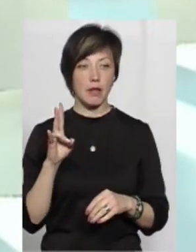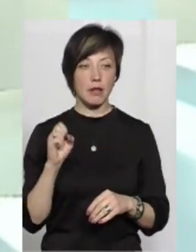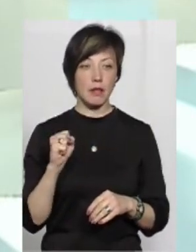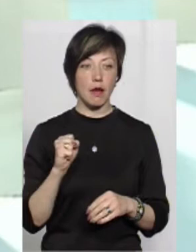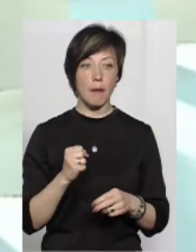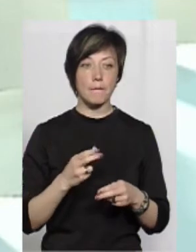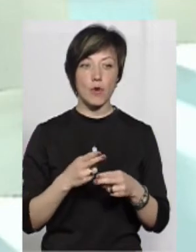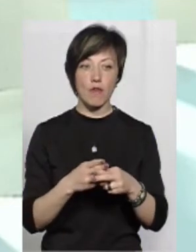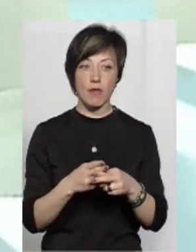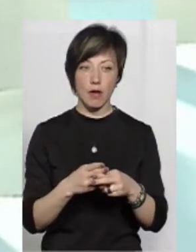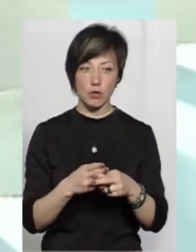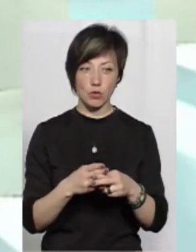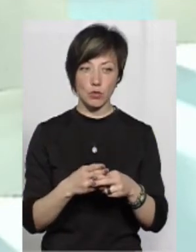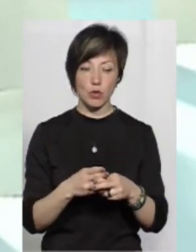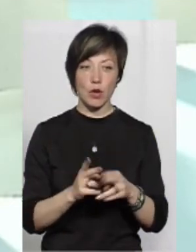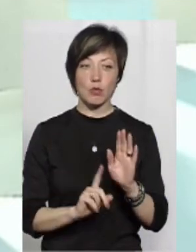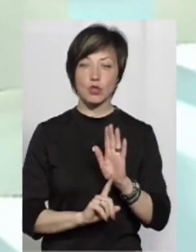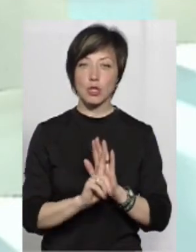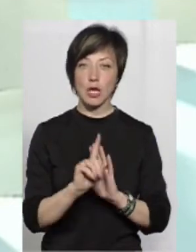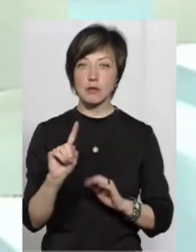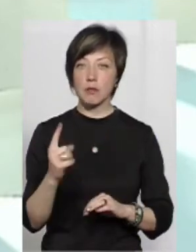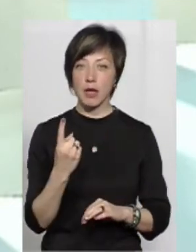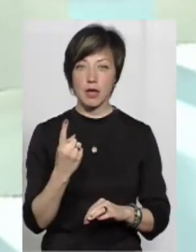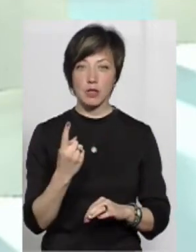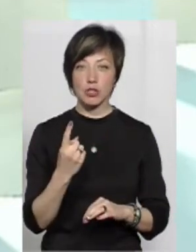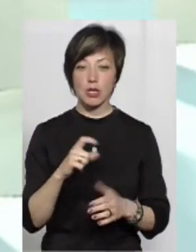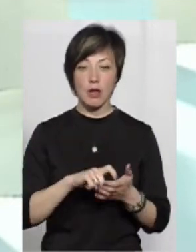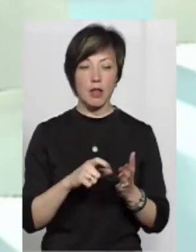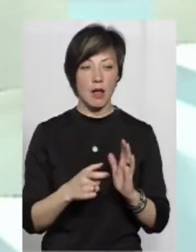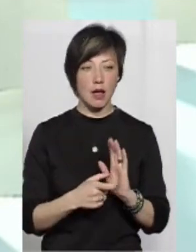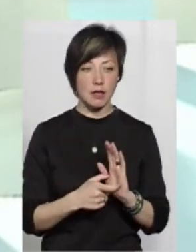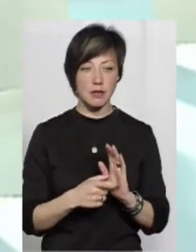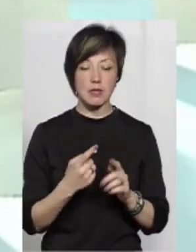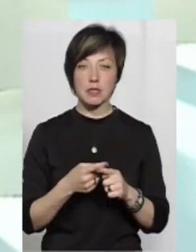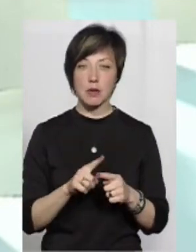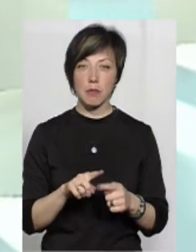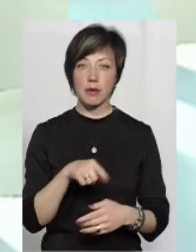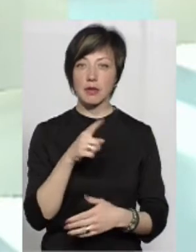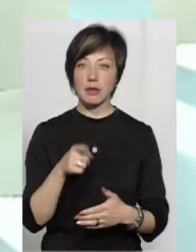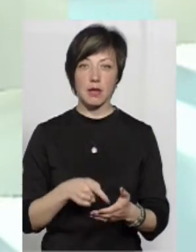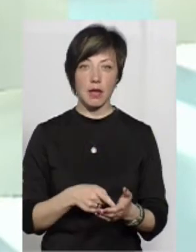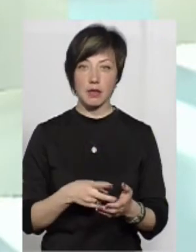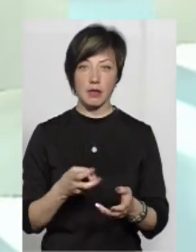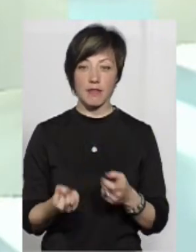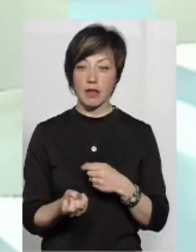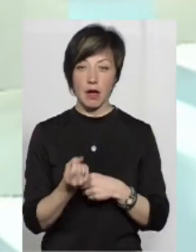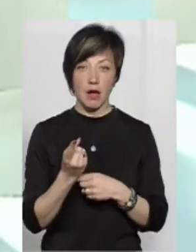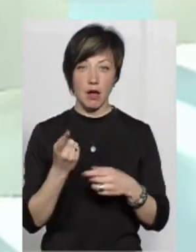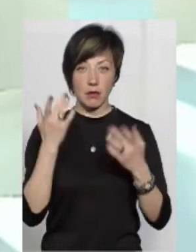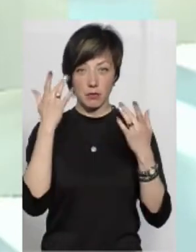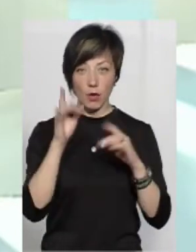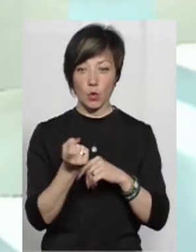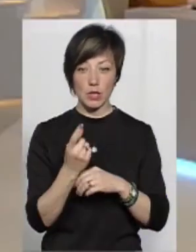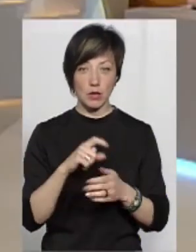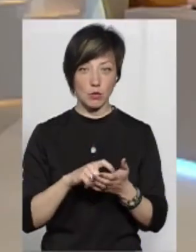профілактику, на профілактику, починаючи з перших початкових класів. Це питання, воно не береться, не виникає в